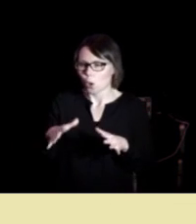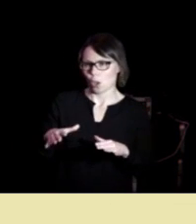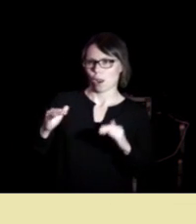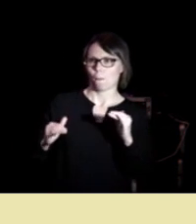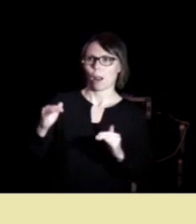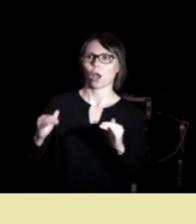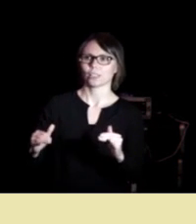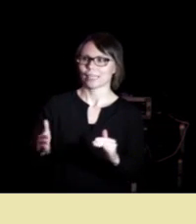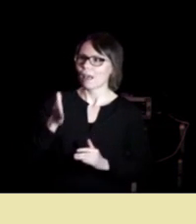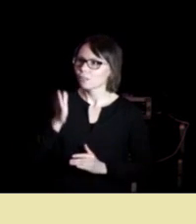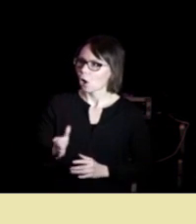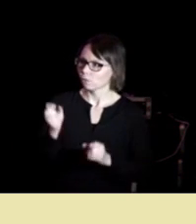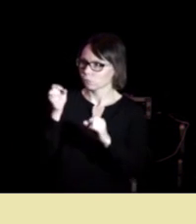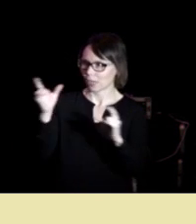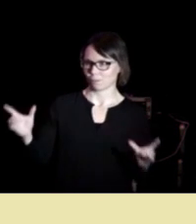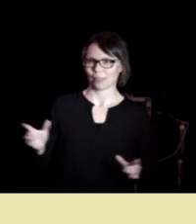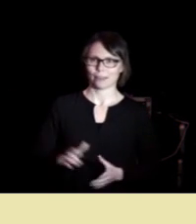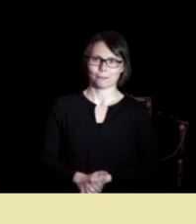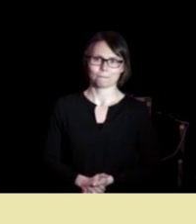takk for oppmerksomheten